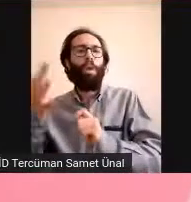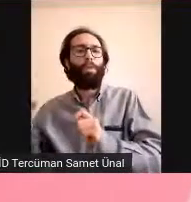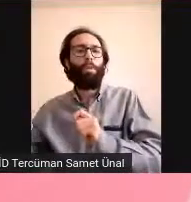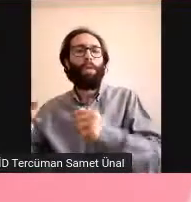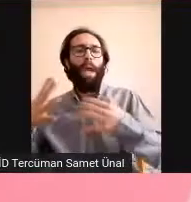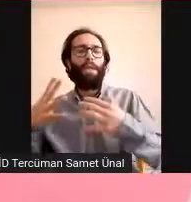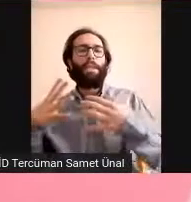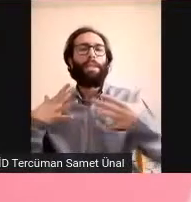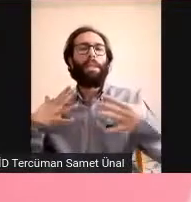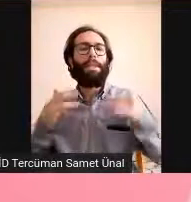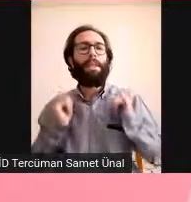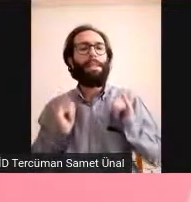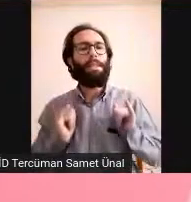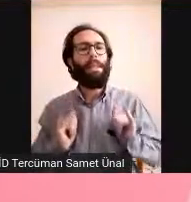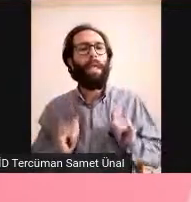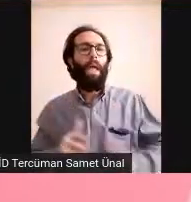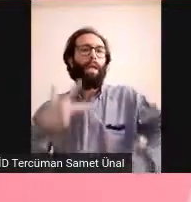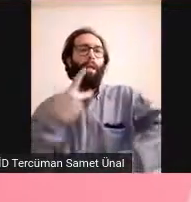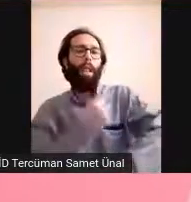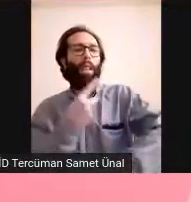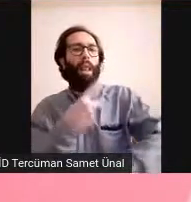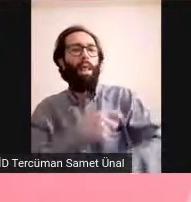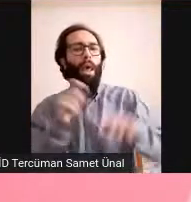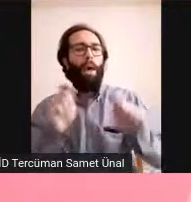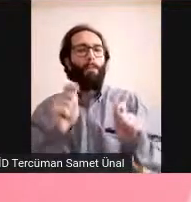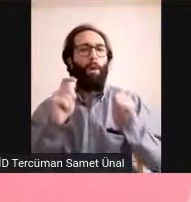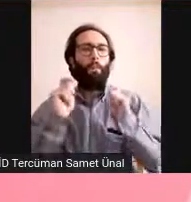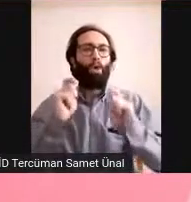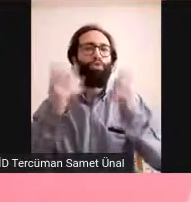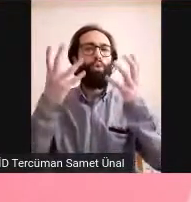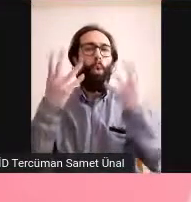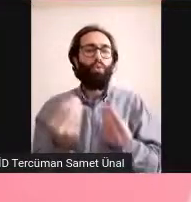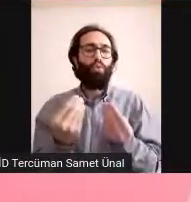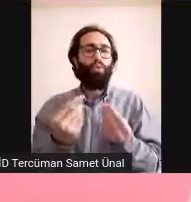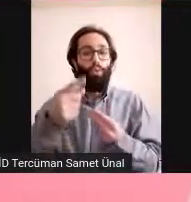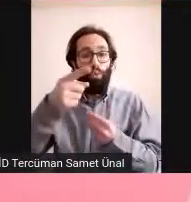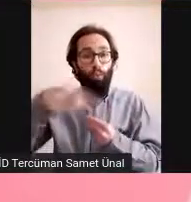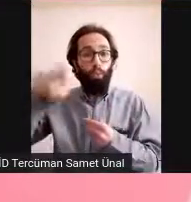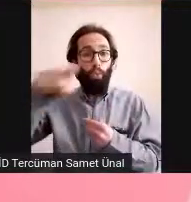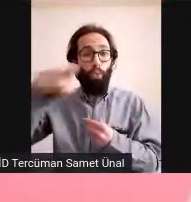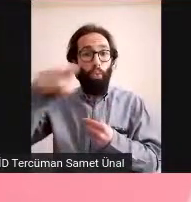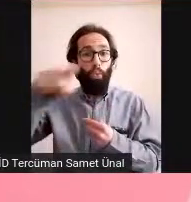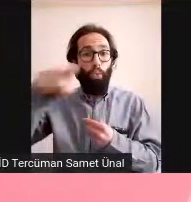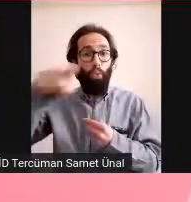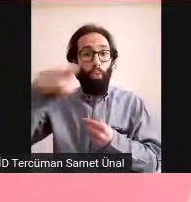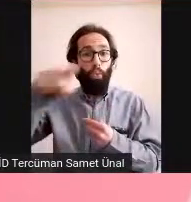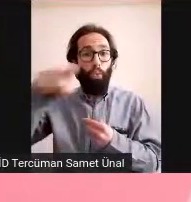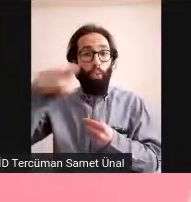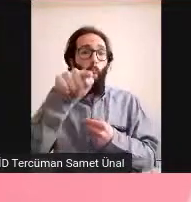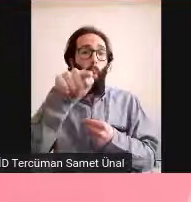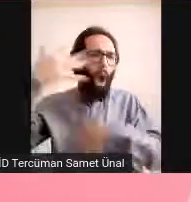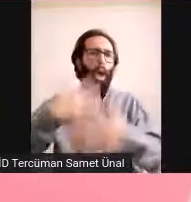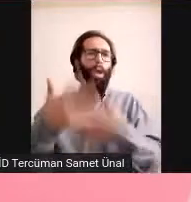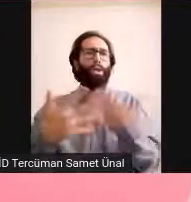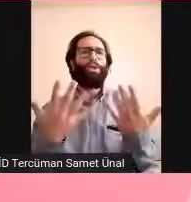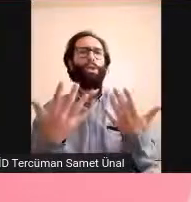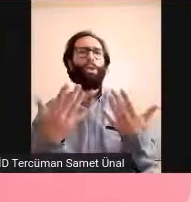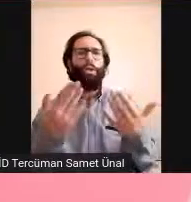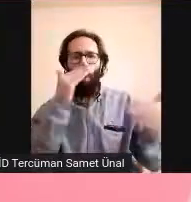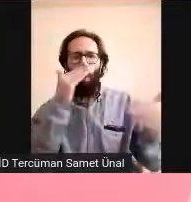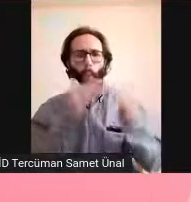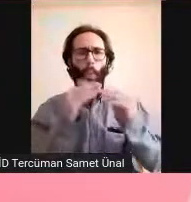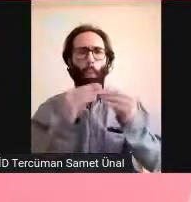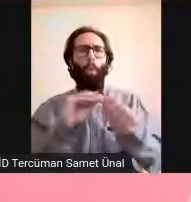Bu tabi dünyanın her yerinden geliyor. Bu çalışmalar. Ve her yerden gelen